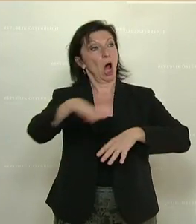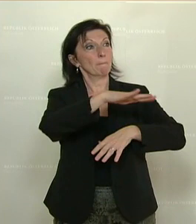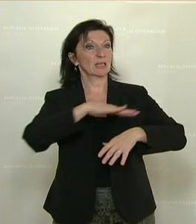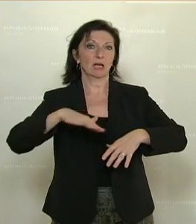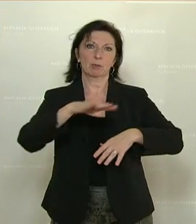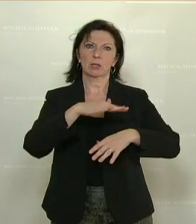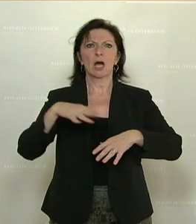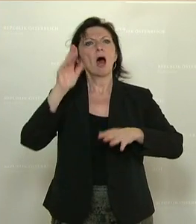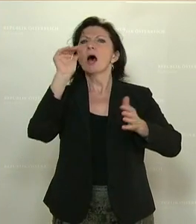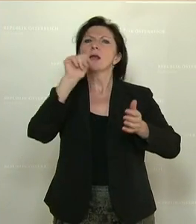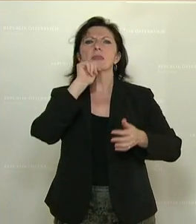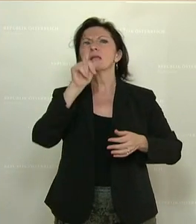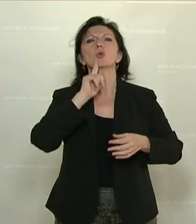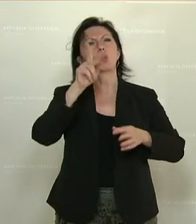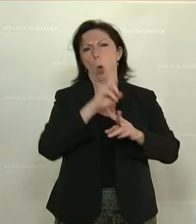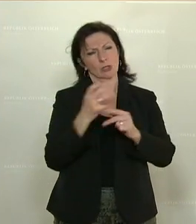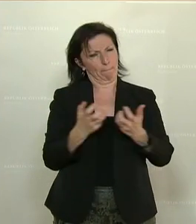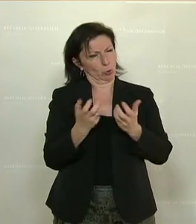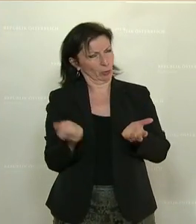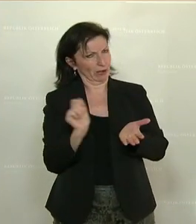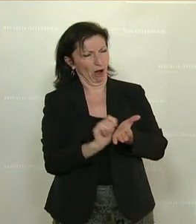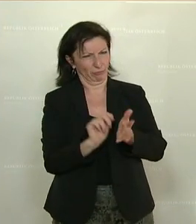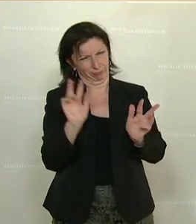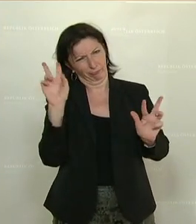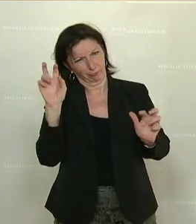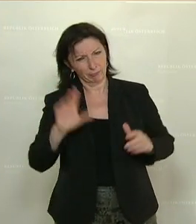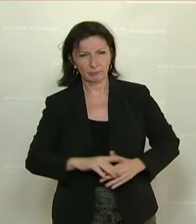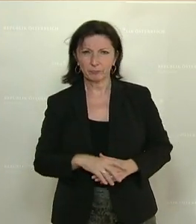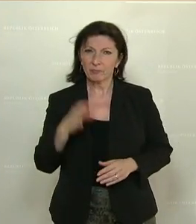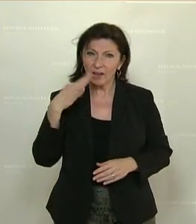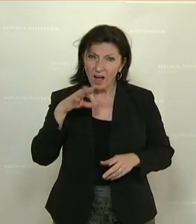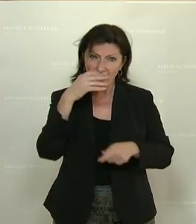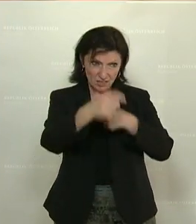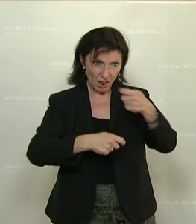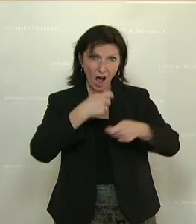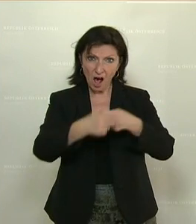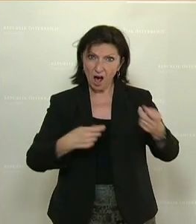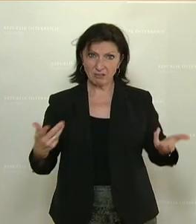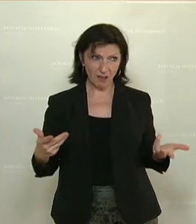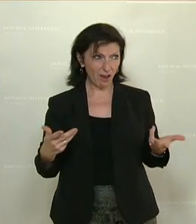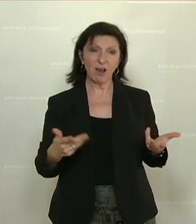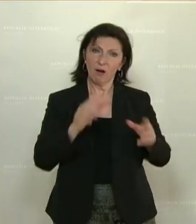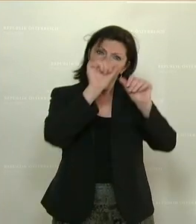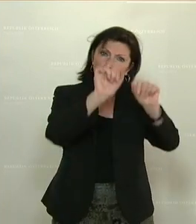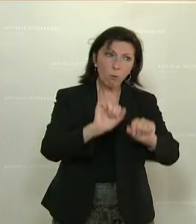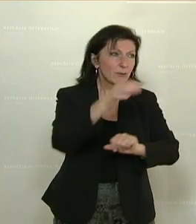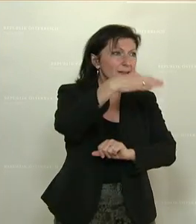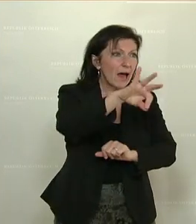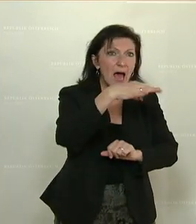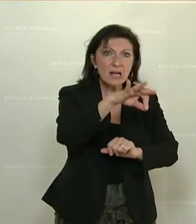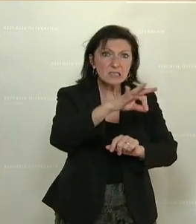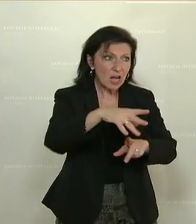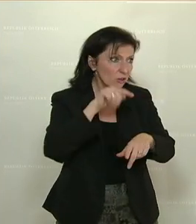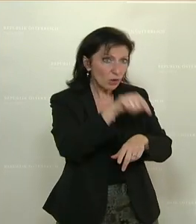österreichische Produkte setzt. Mit dem Einzelhandel konnte man die Verluste nicht ausgleichen. Denn dieser